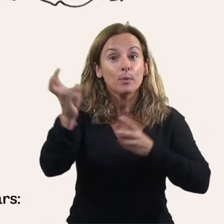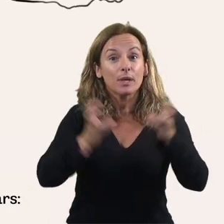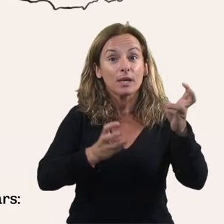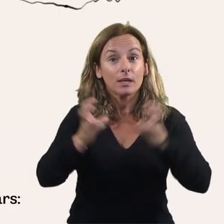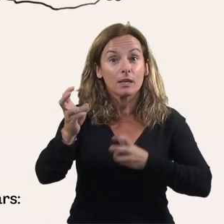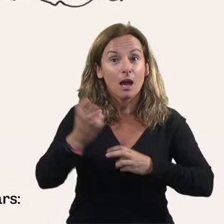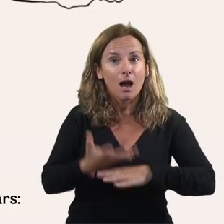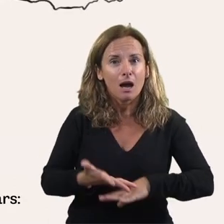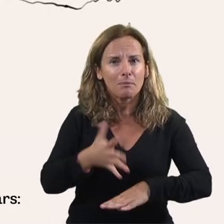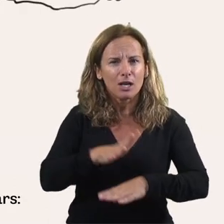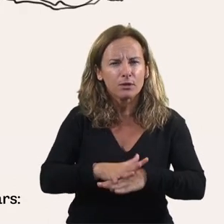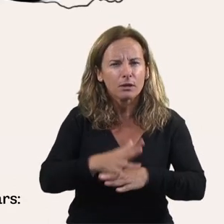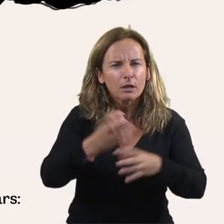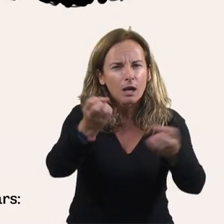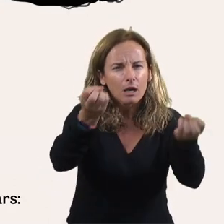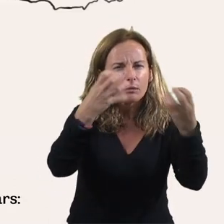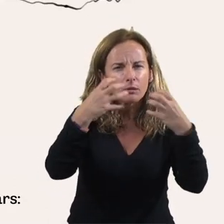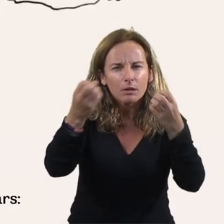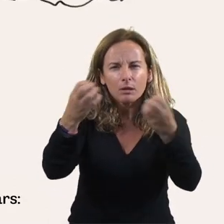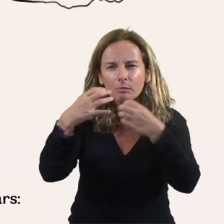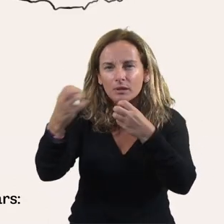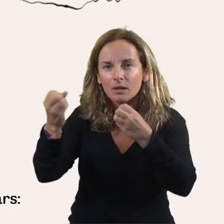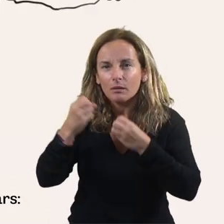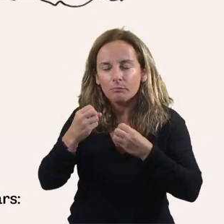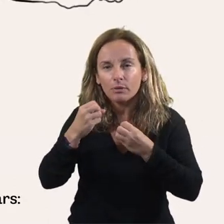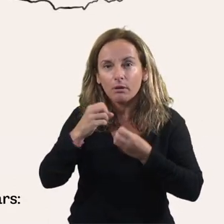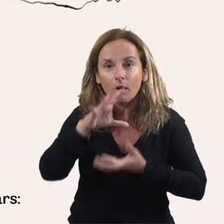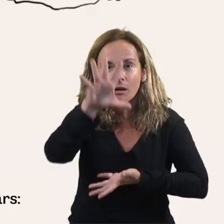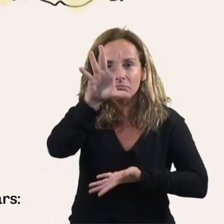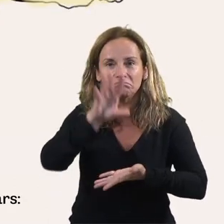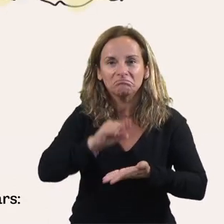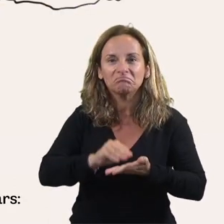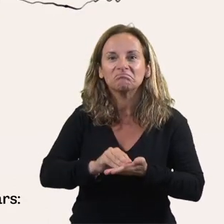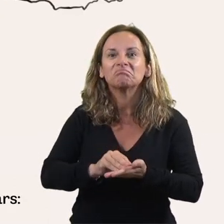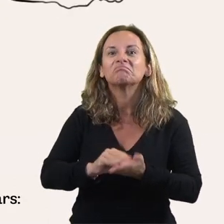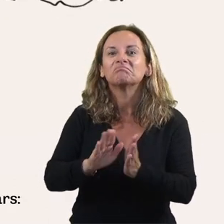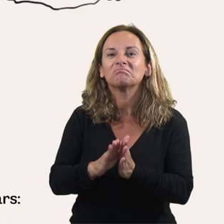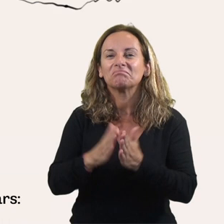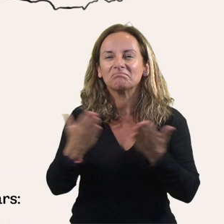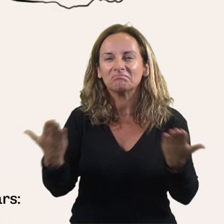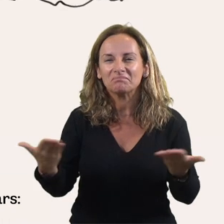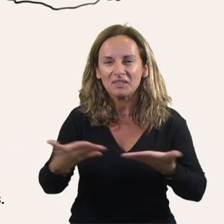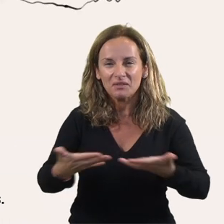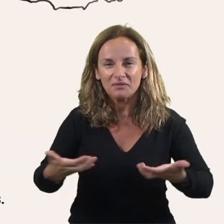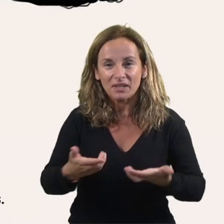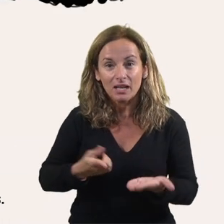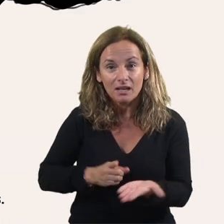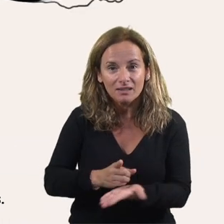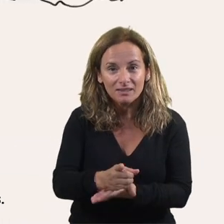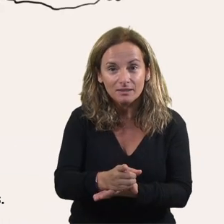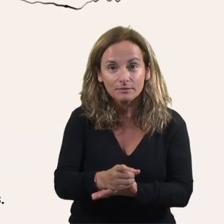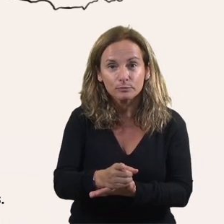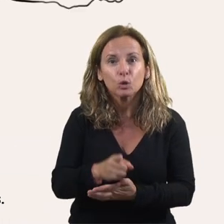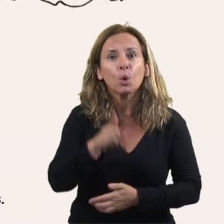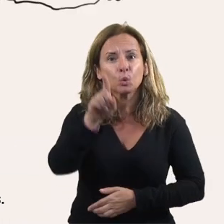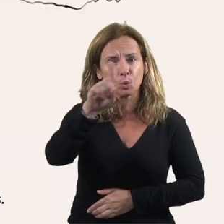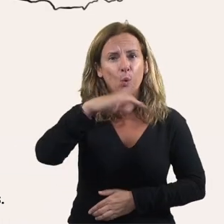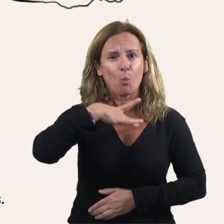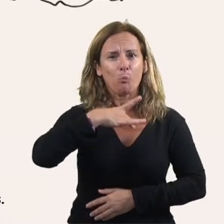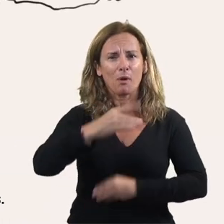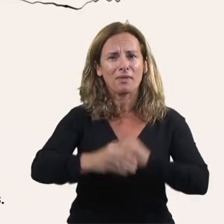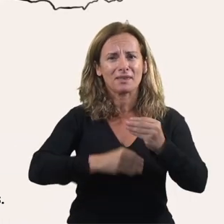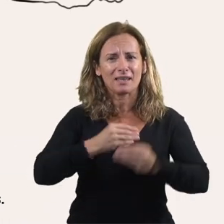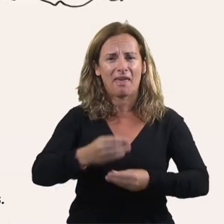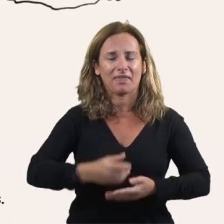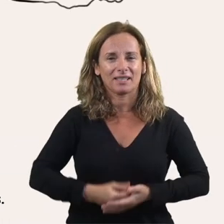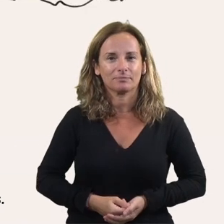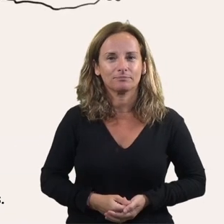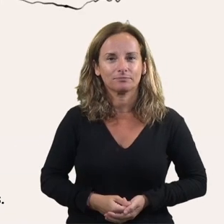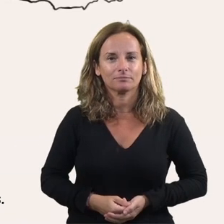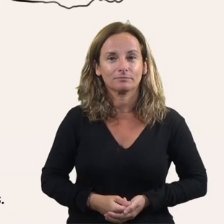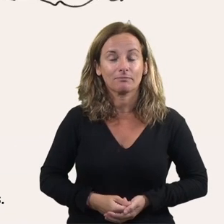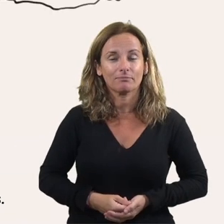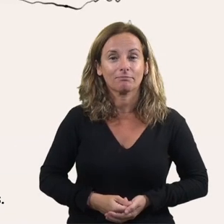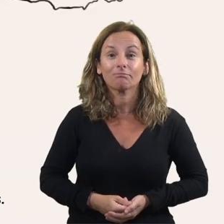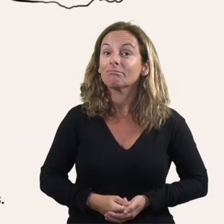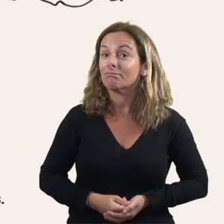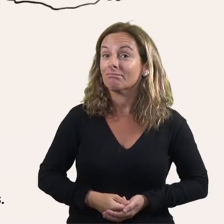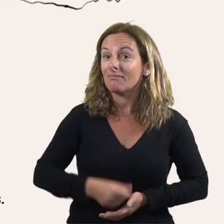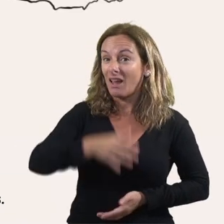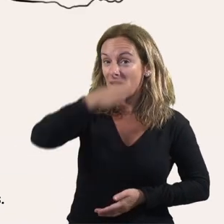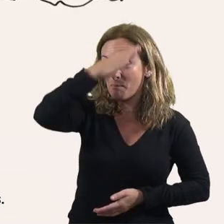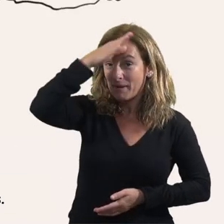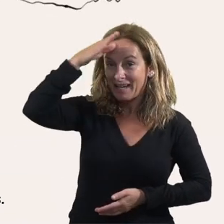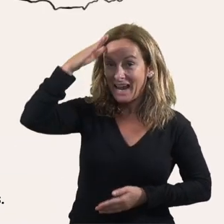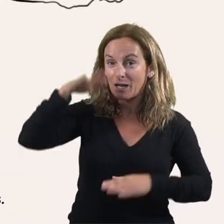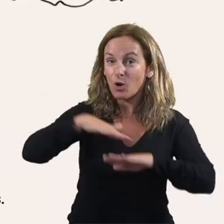Com han fet sempre els mariners, tu també pots recopilar històries d'altres mars. A l'estiu, demana al veïnat o veïnada de